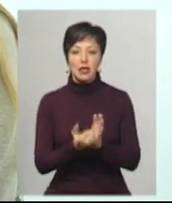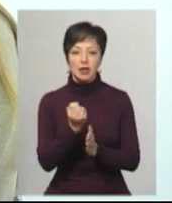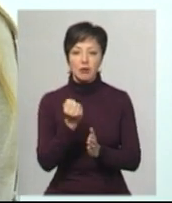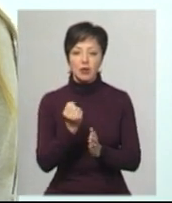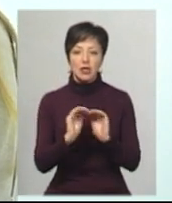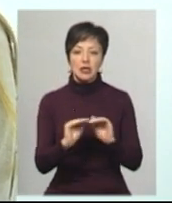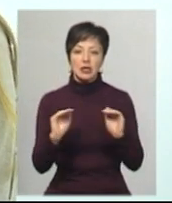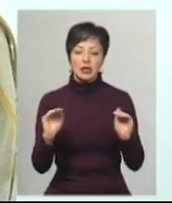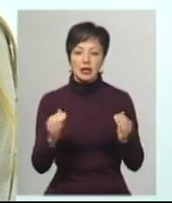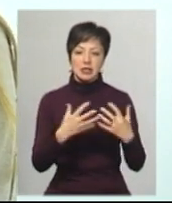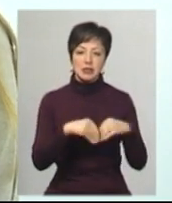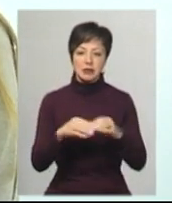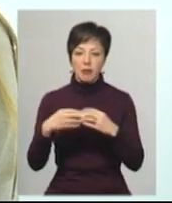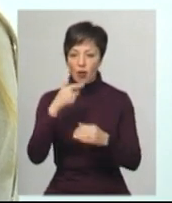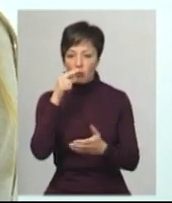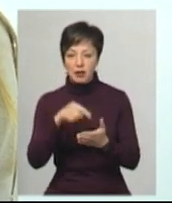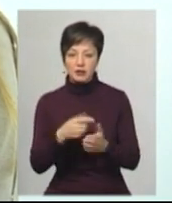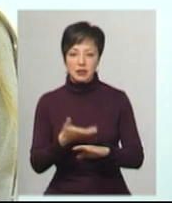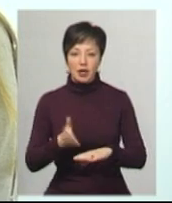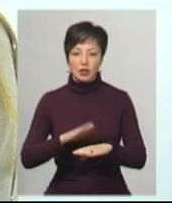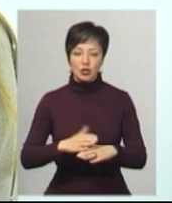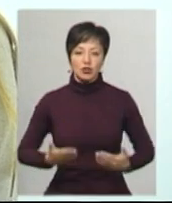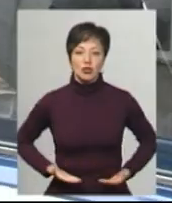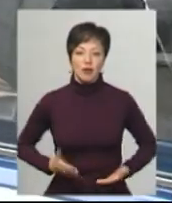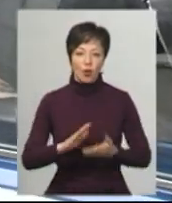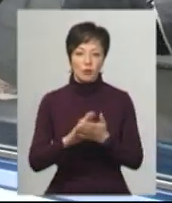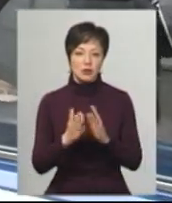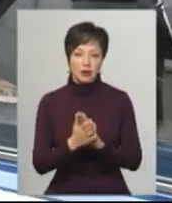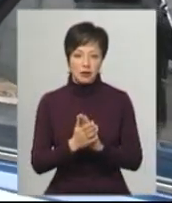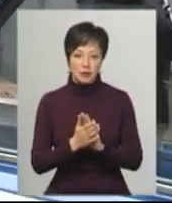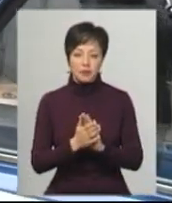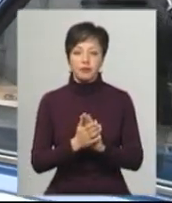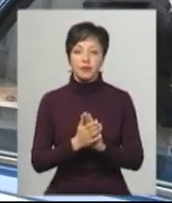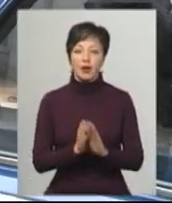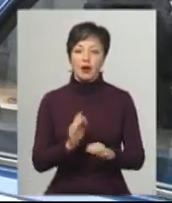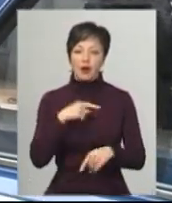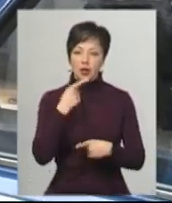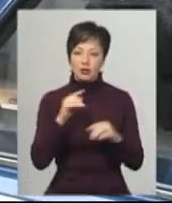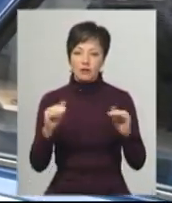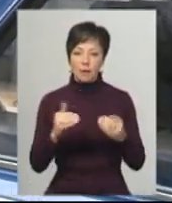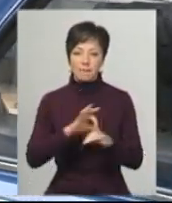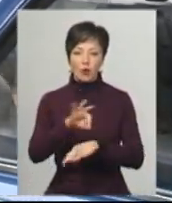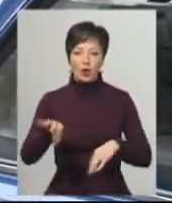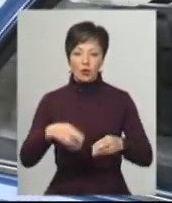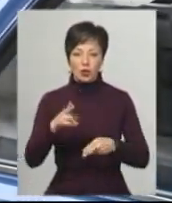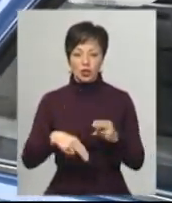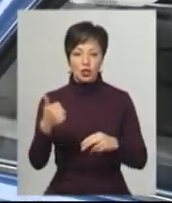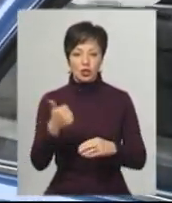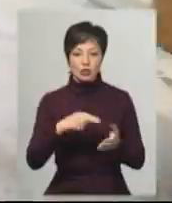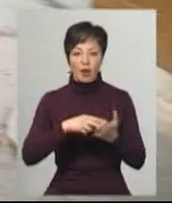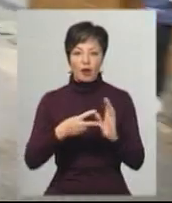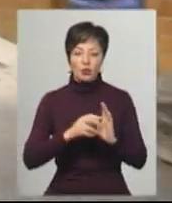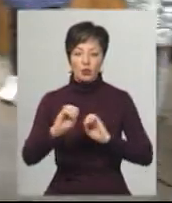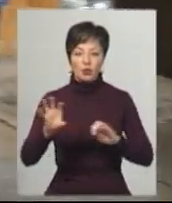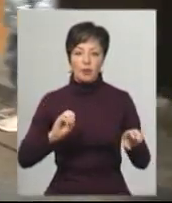дітей з сімей, які опинилися в складних життєвих обставинах. Вікторія Боднарчук каже, в рамках проєкту до кінця тижня планують